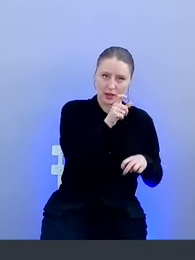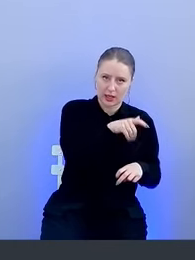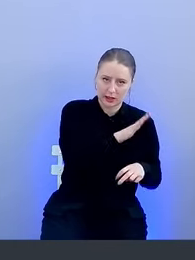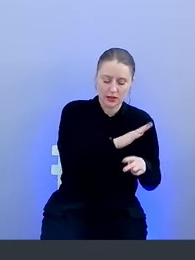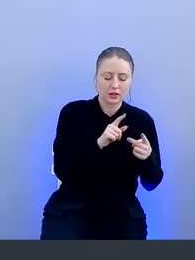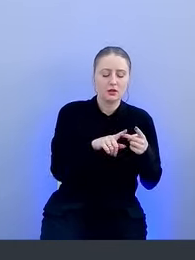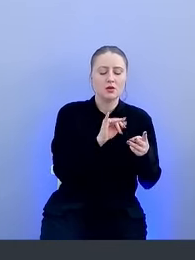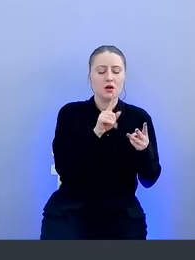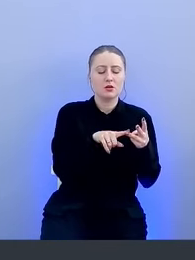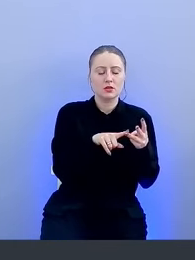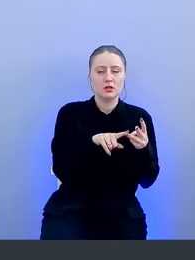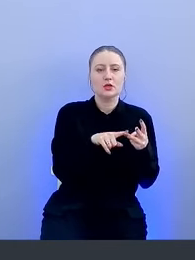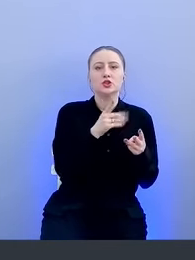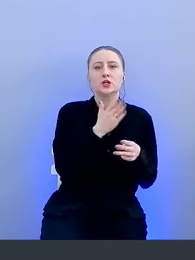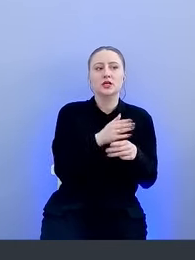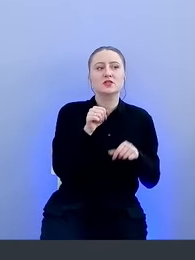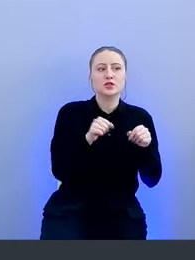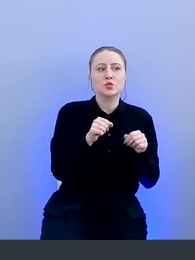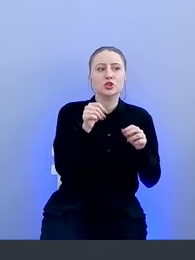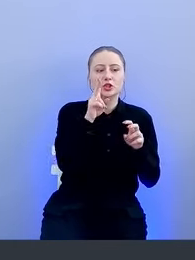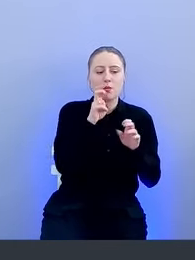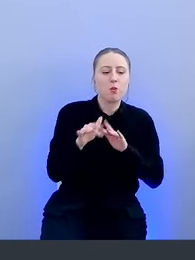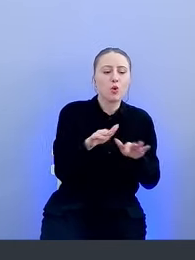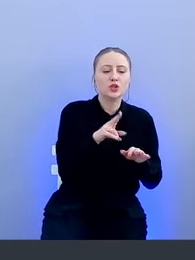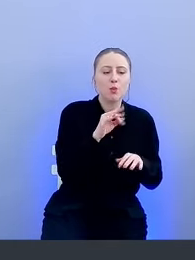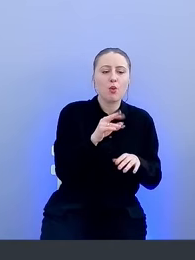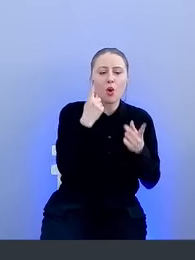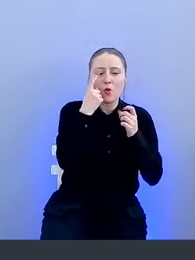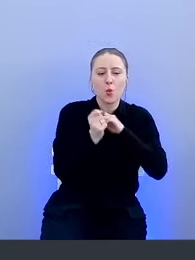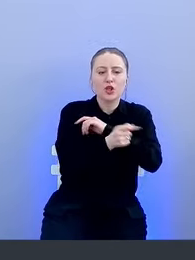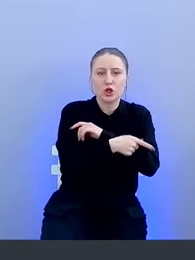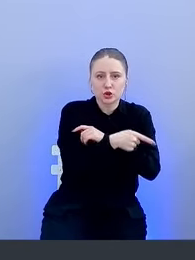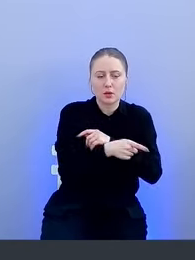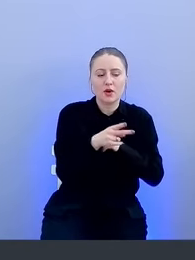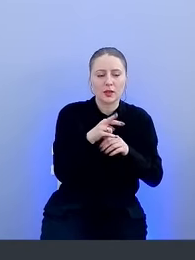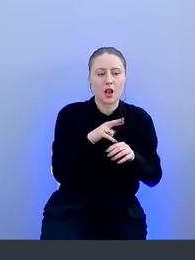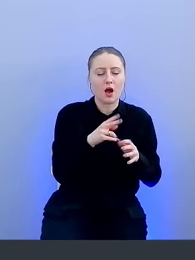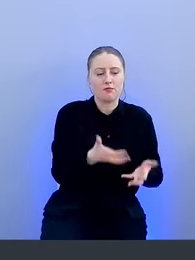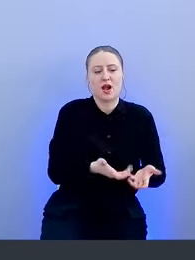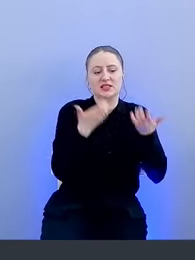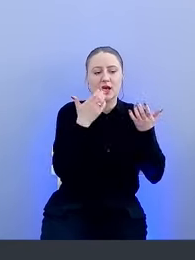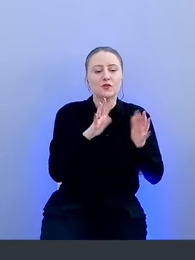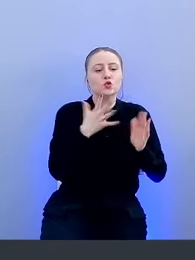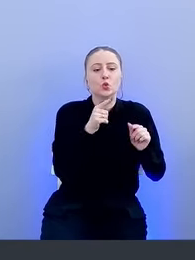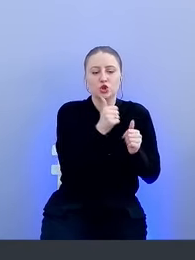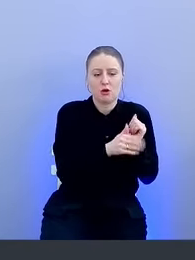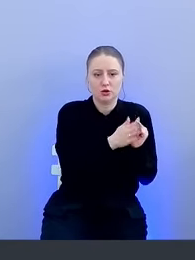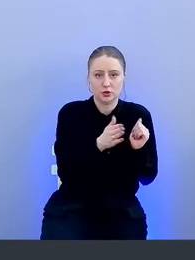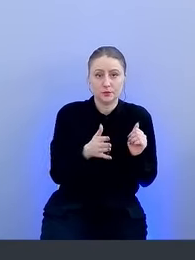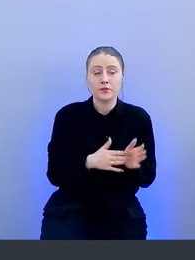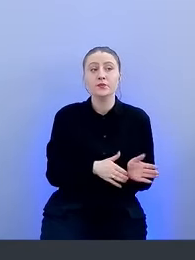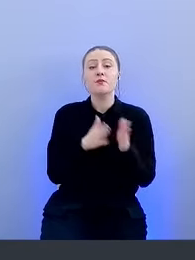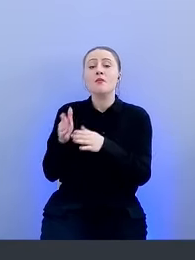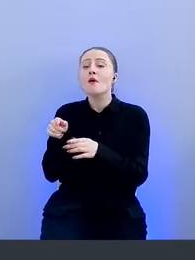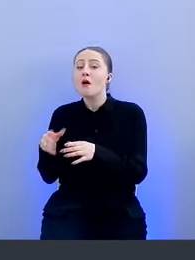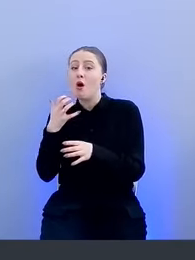имеет возможность поиска по утечкам для проведения расследования инцидентов. Горячее хранилище